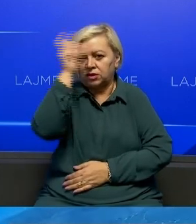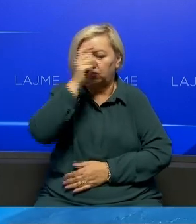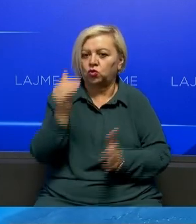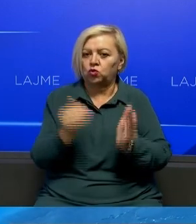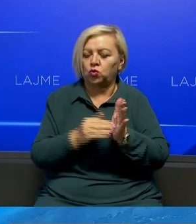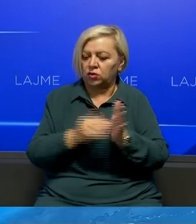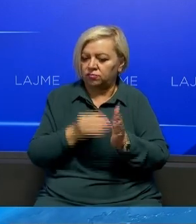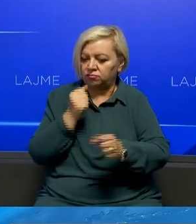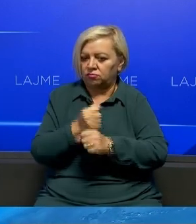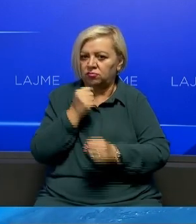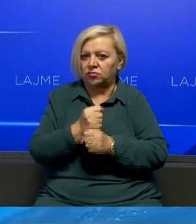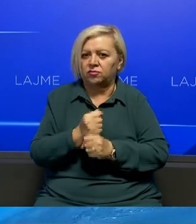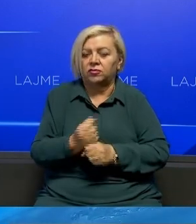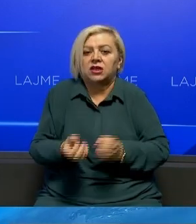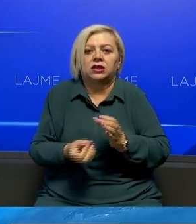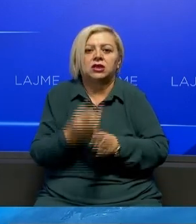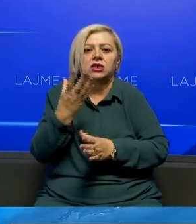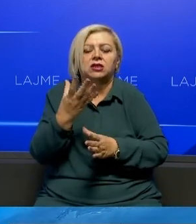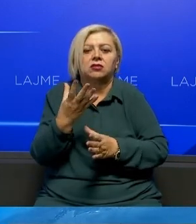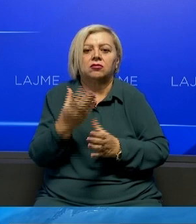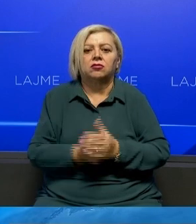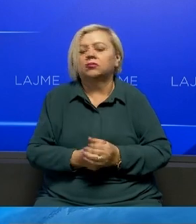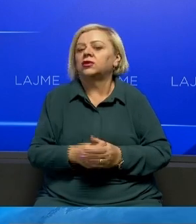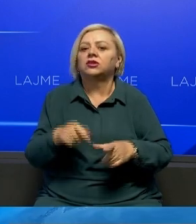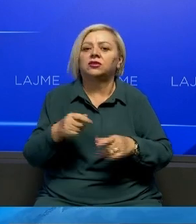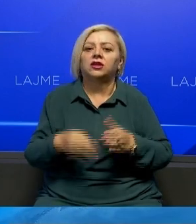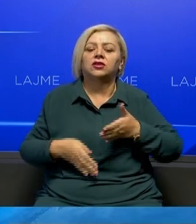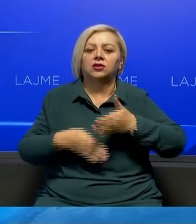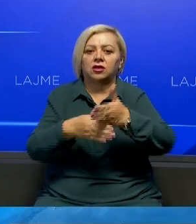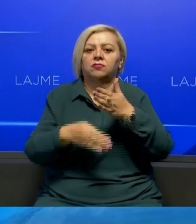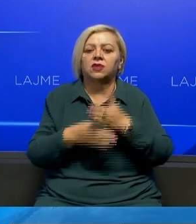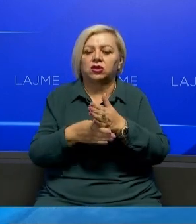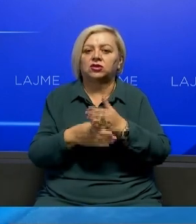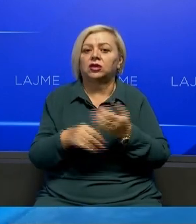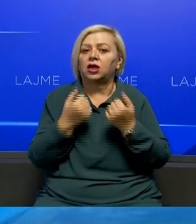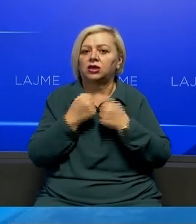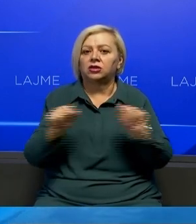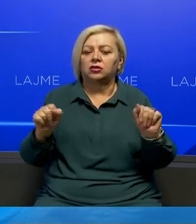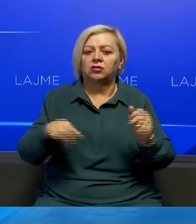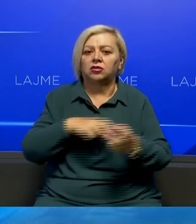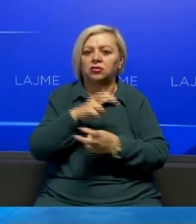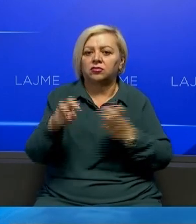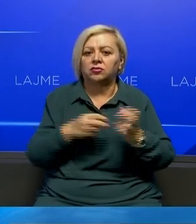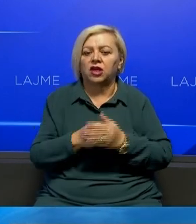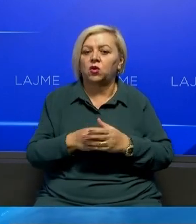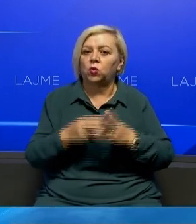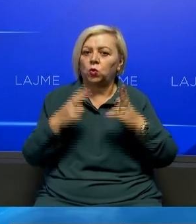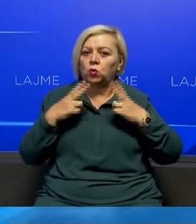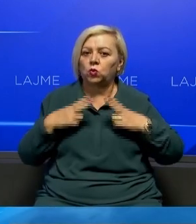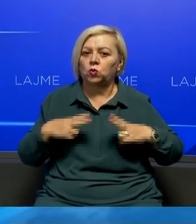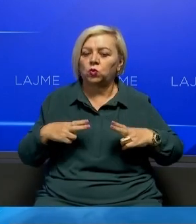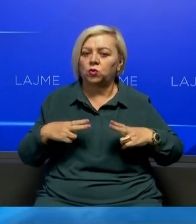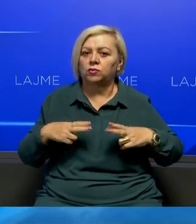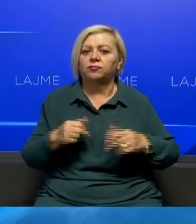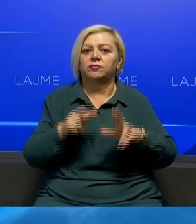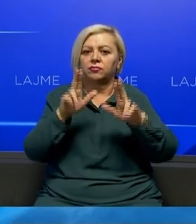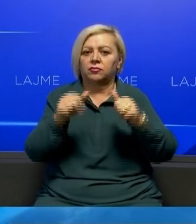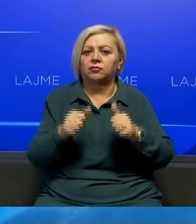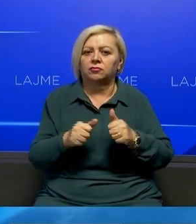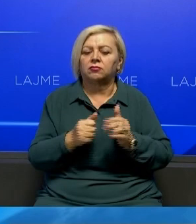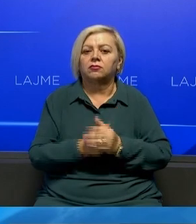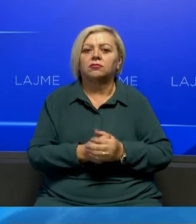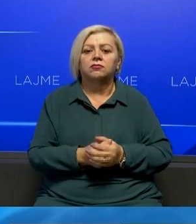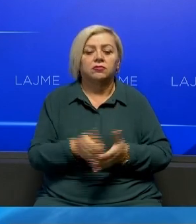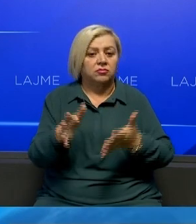duhet të punojnë në kriimin e një atmosfere që dhëtë ndihmante në lirin e lëvizjes dhe në ullin e tensioneve Eksisto një platform